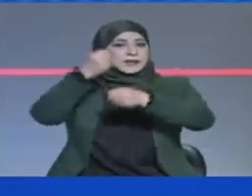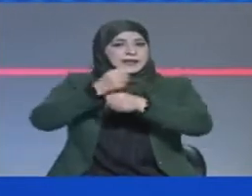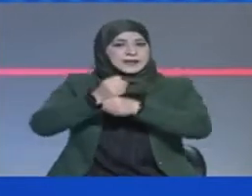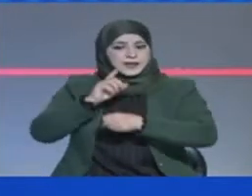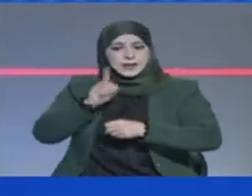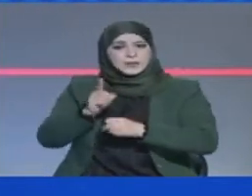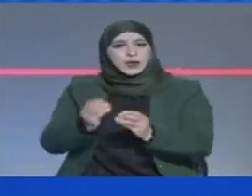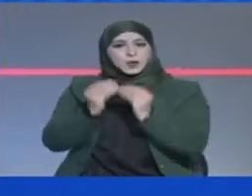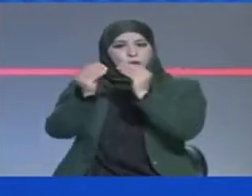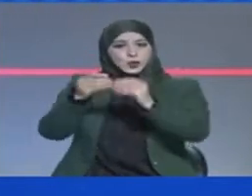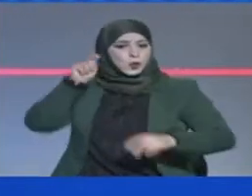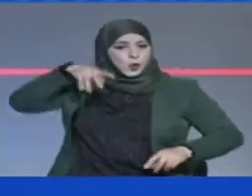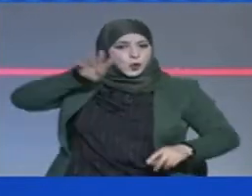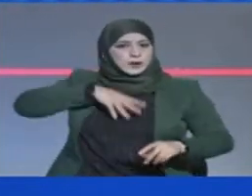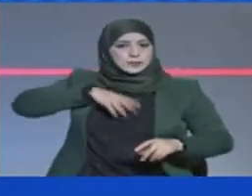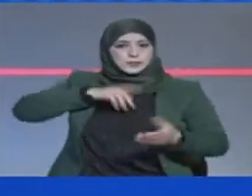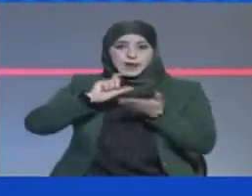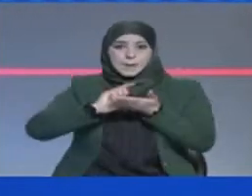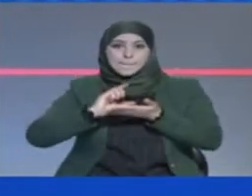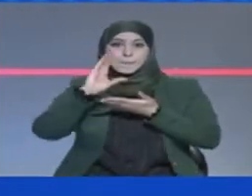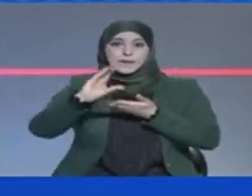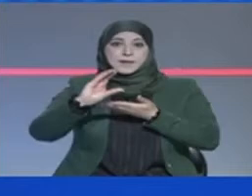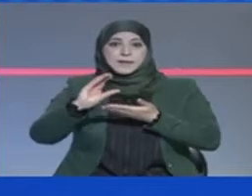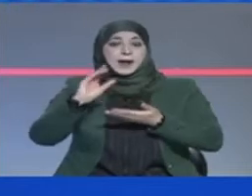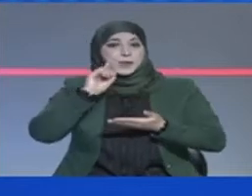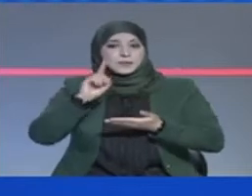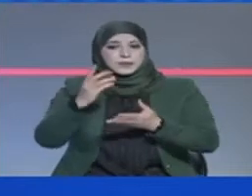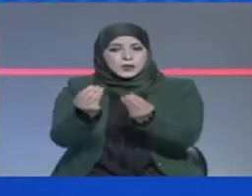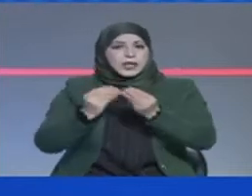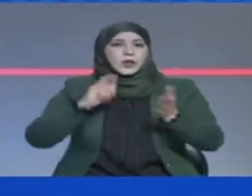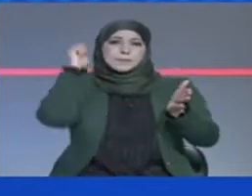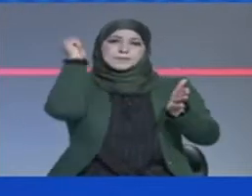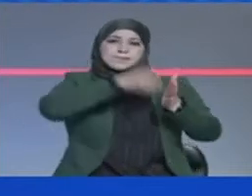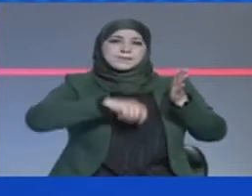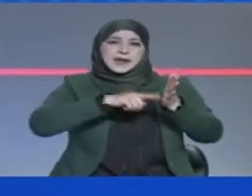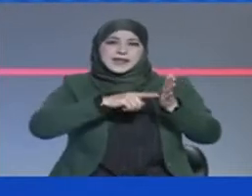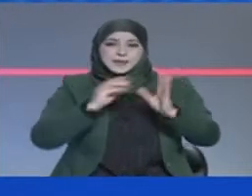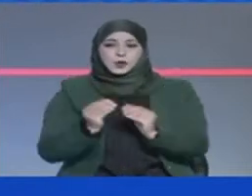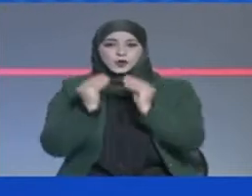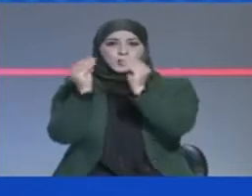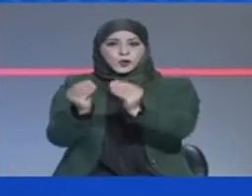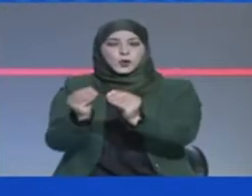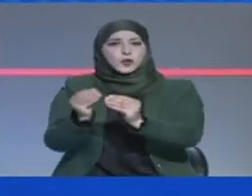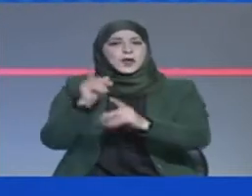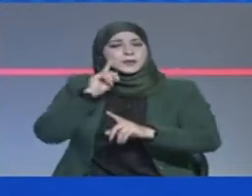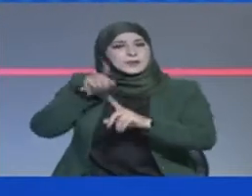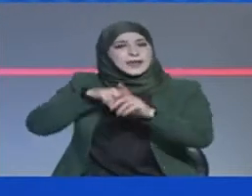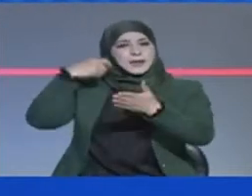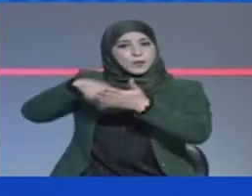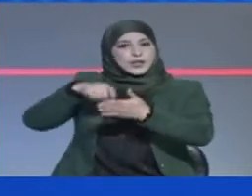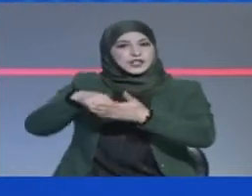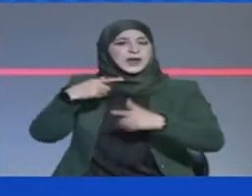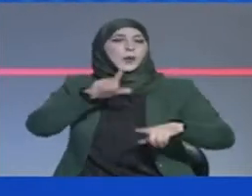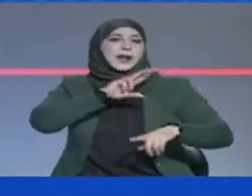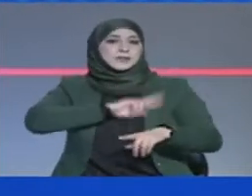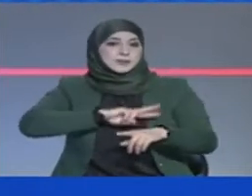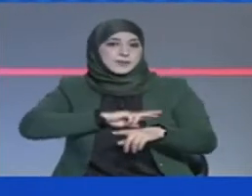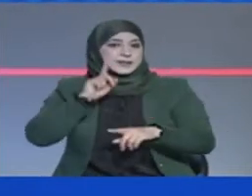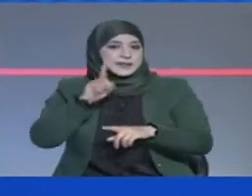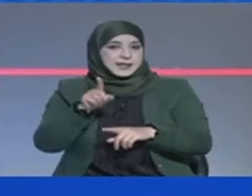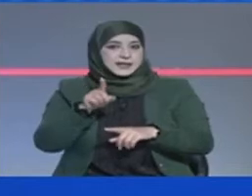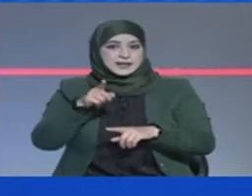القضاة بمنحة خصوصية وتصفيتها من الضريبة وتحميلها على عاتق المؤجر والصناديق الاجتماعية